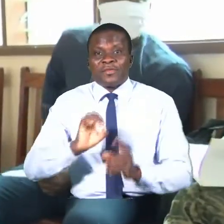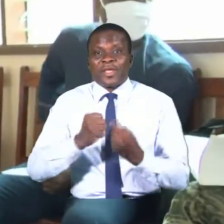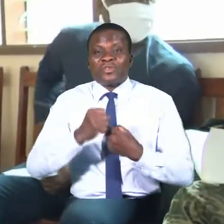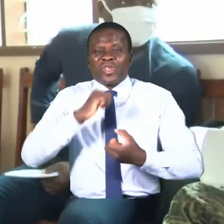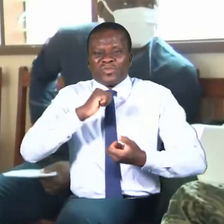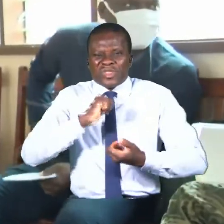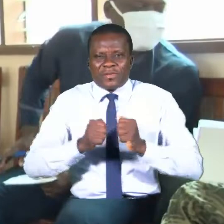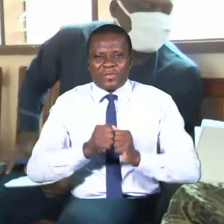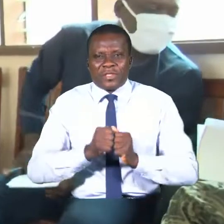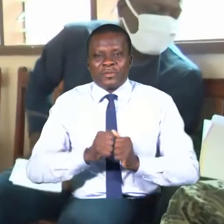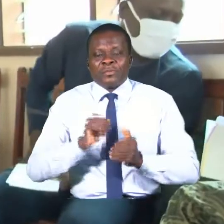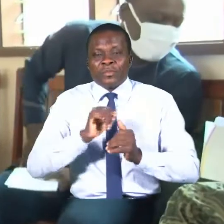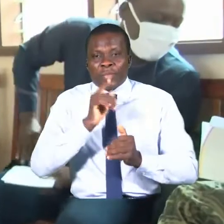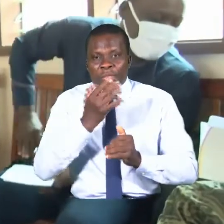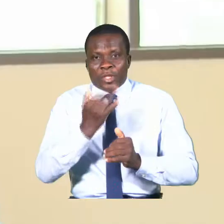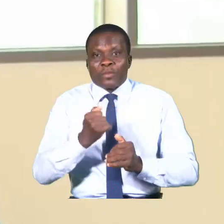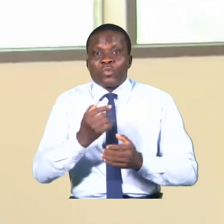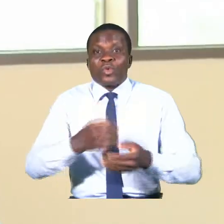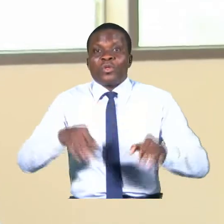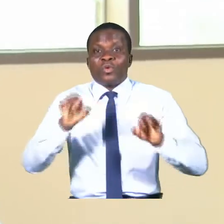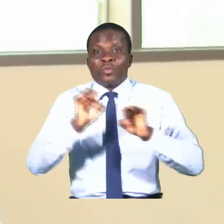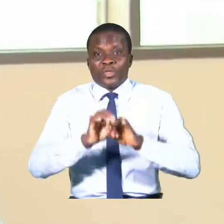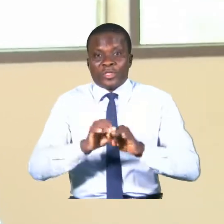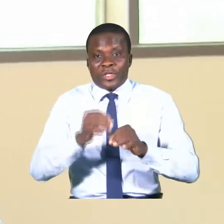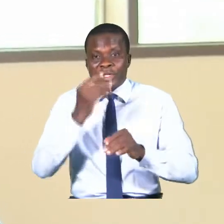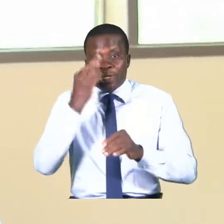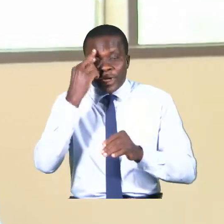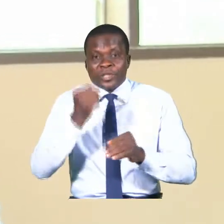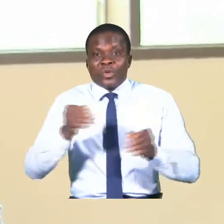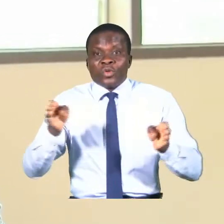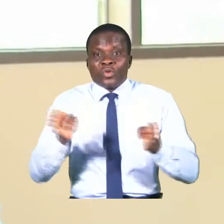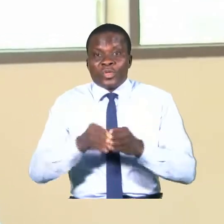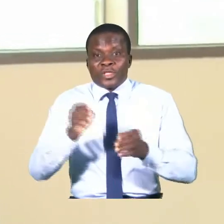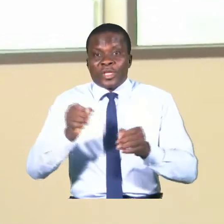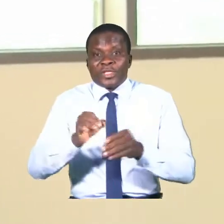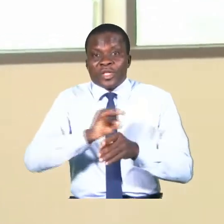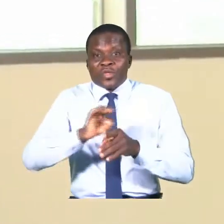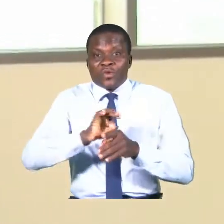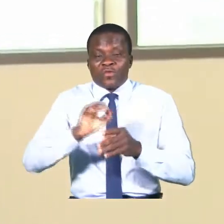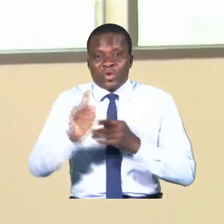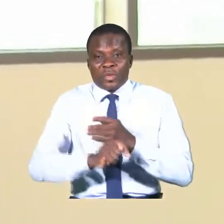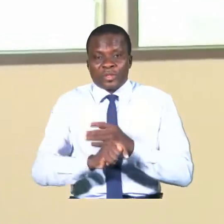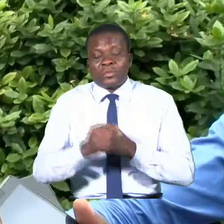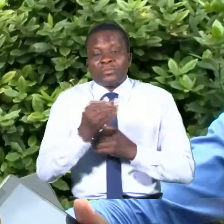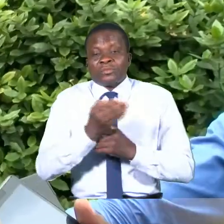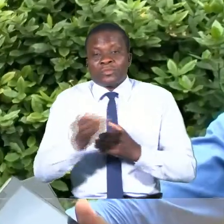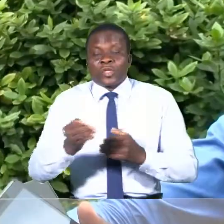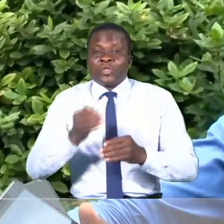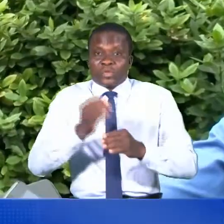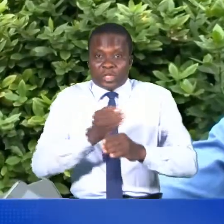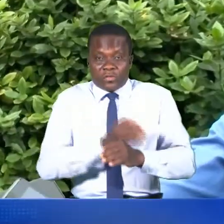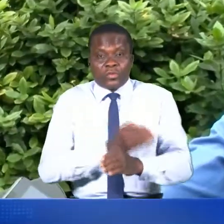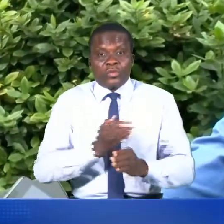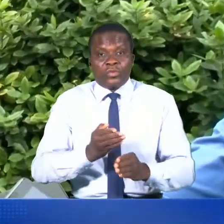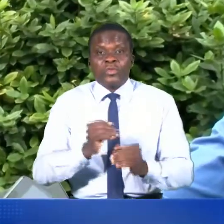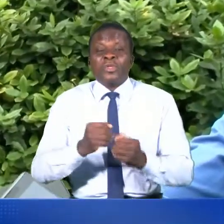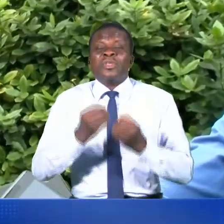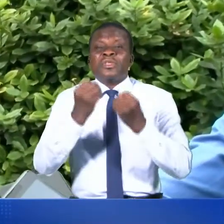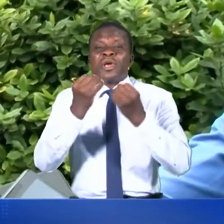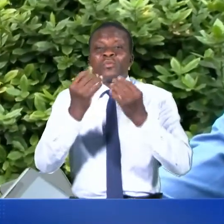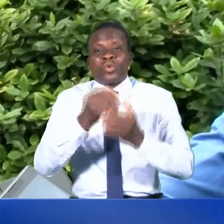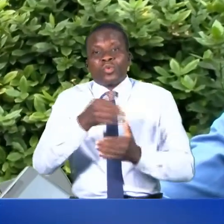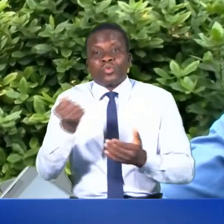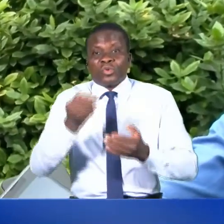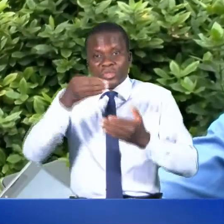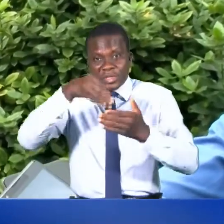difficile. C'est d'ailleurs le principal motif de cet atelier de formation. Les choses évoluent. Il y a beaucoup d'autres qui